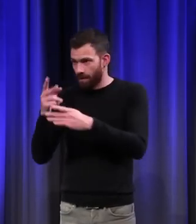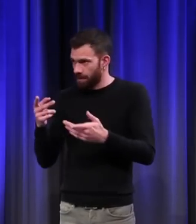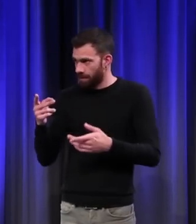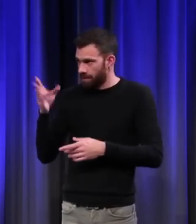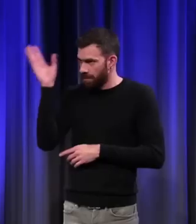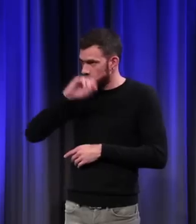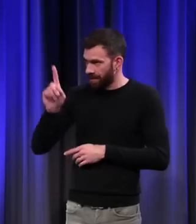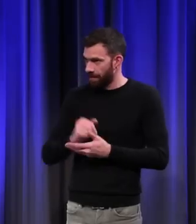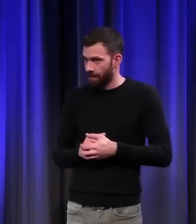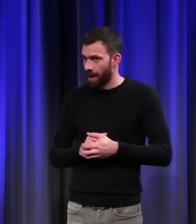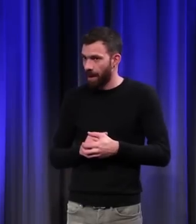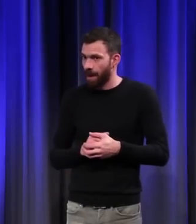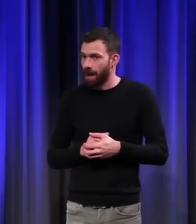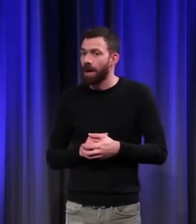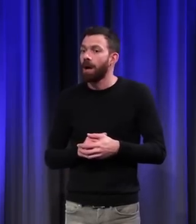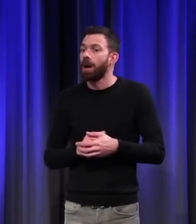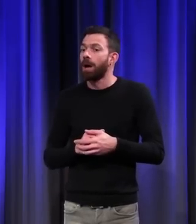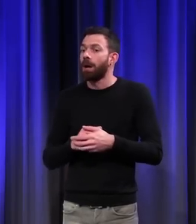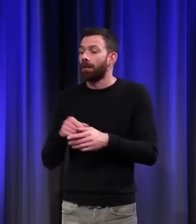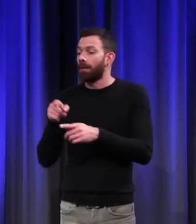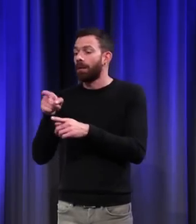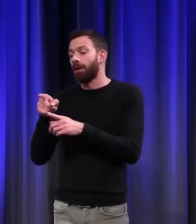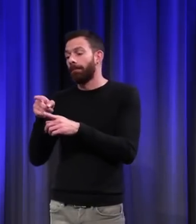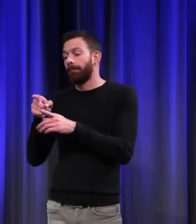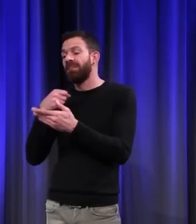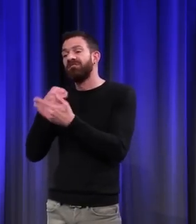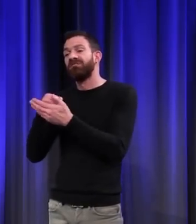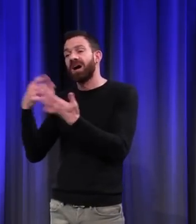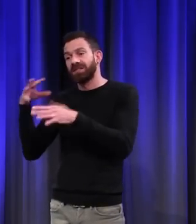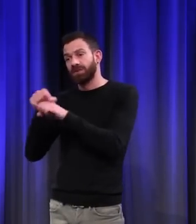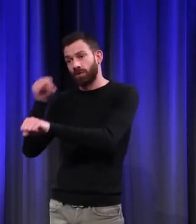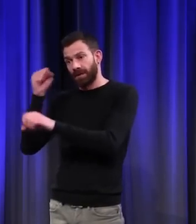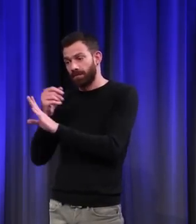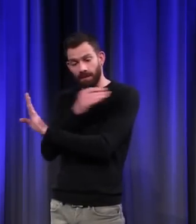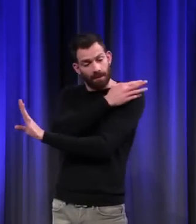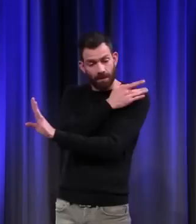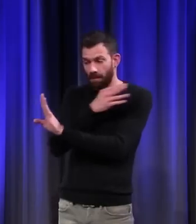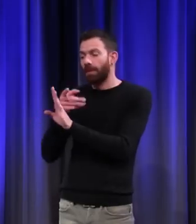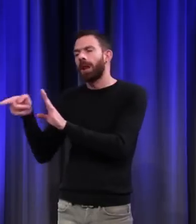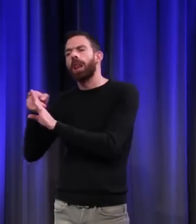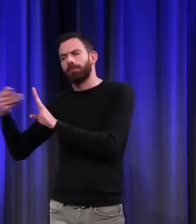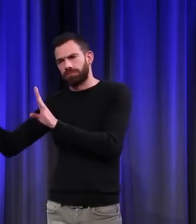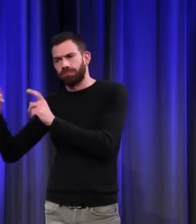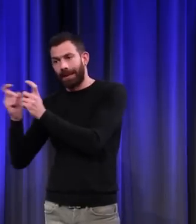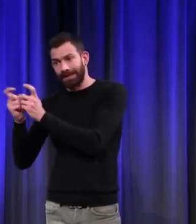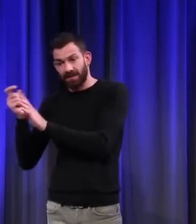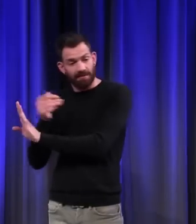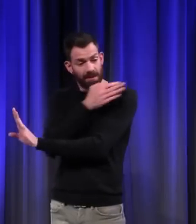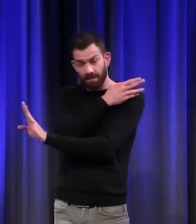Nous oublions que pour tout ce qui est antérieur à la fin du XIXe siècle, tout ce qui est antérieur à l'électricité, a été